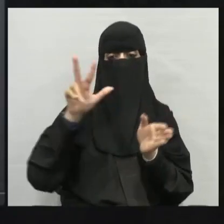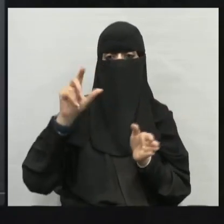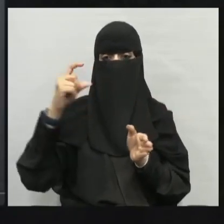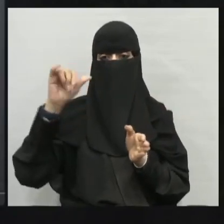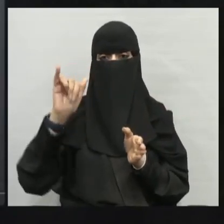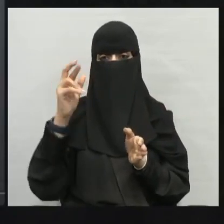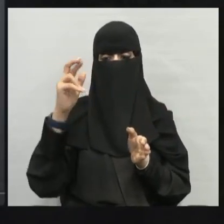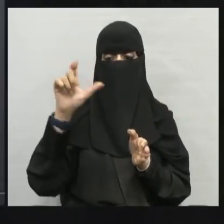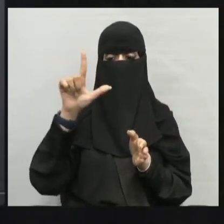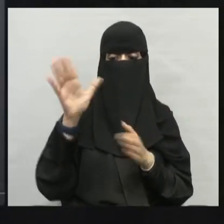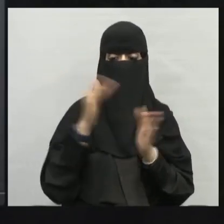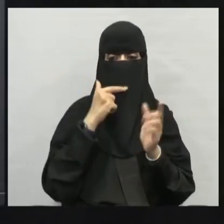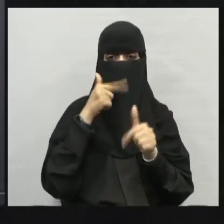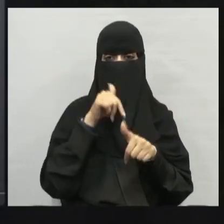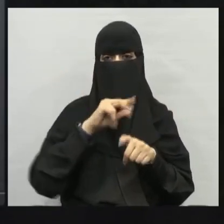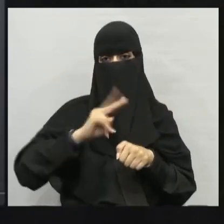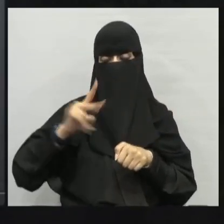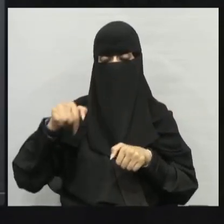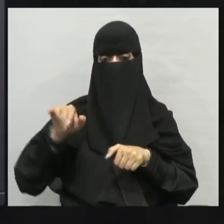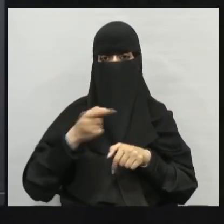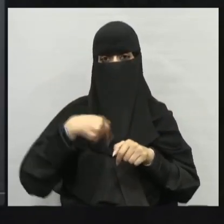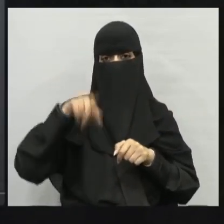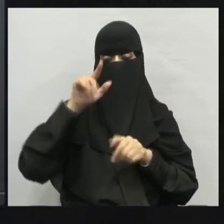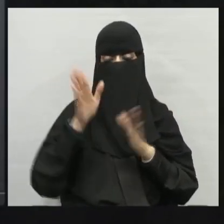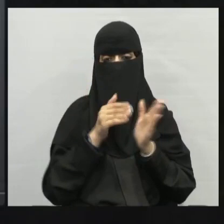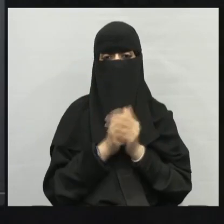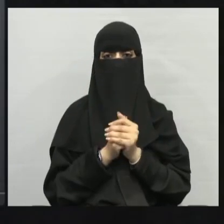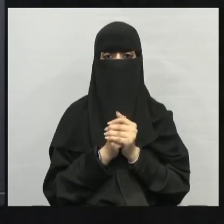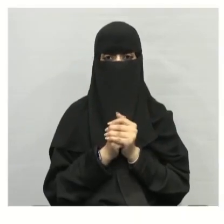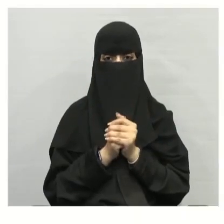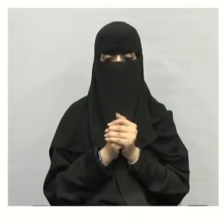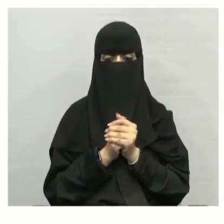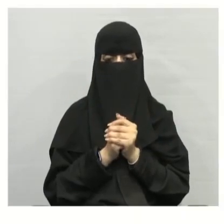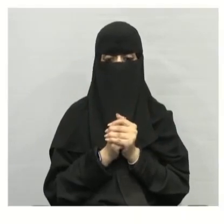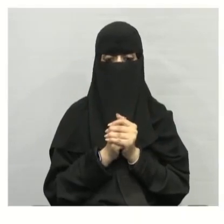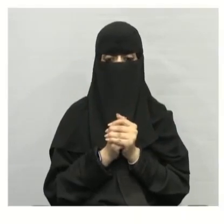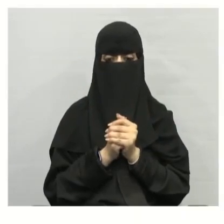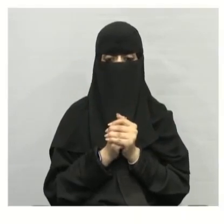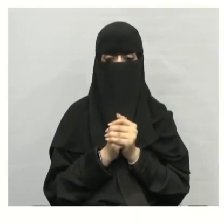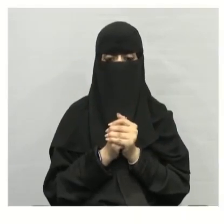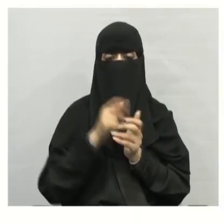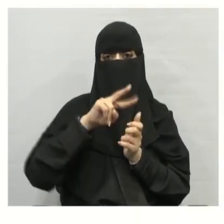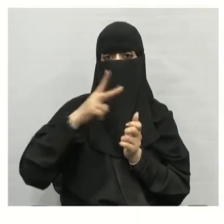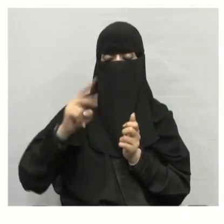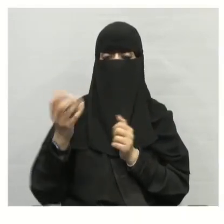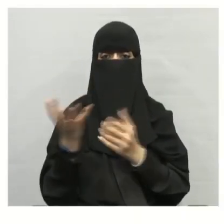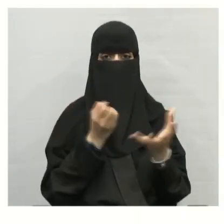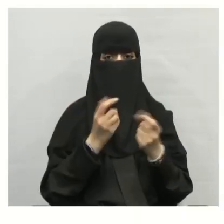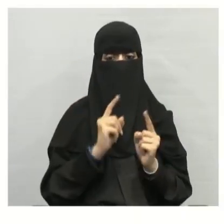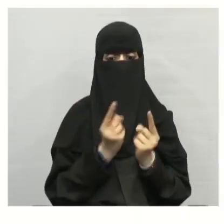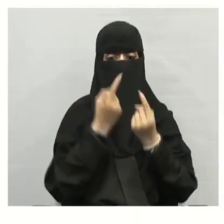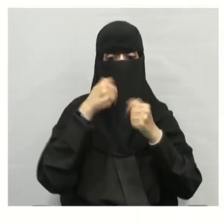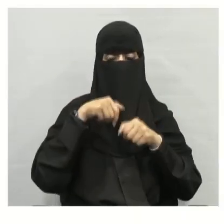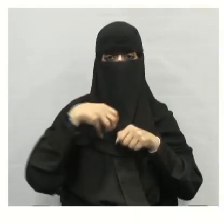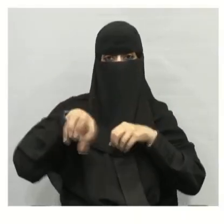نستطيع استخراج أكثر من نوع وهنا مثال البنزين والديزل أنواع الموارد